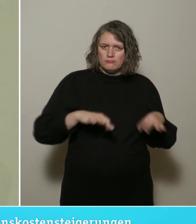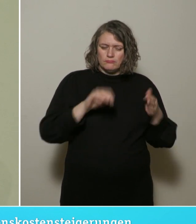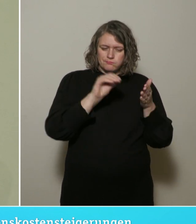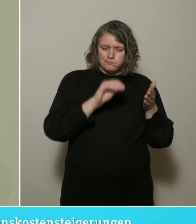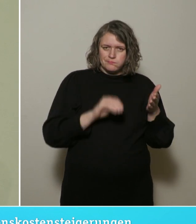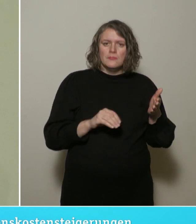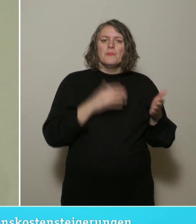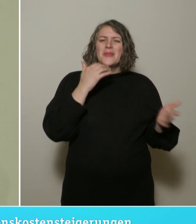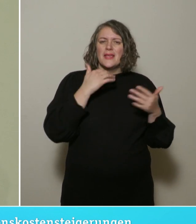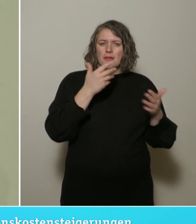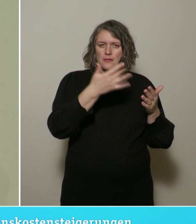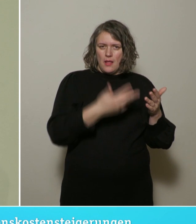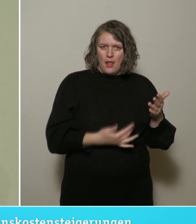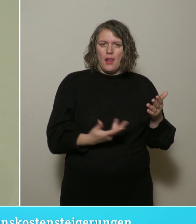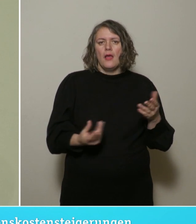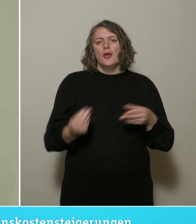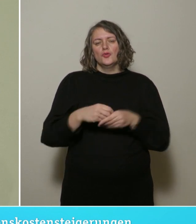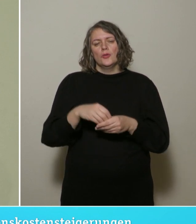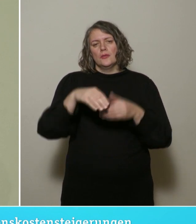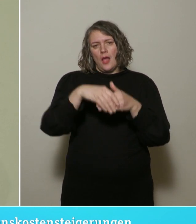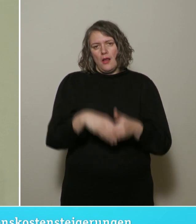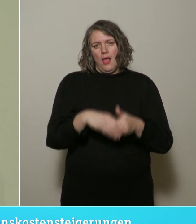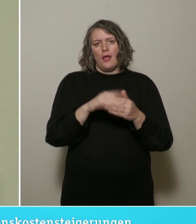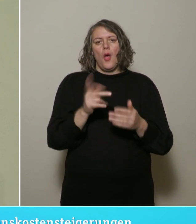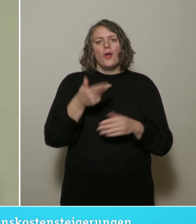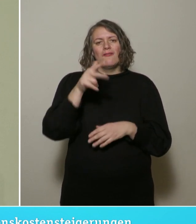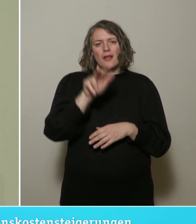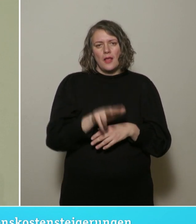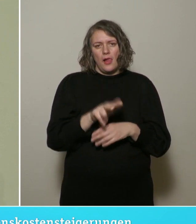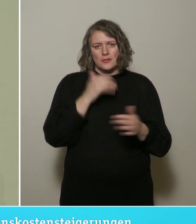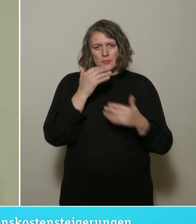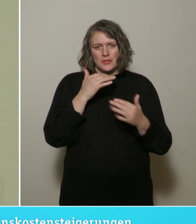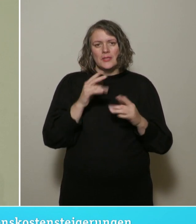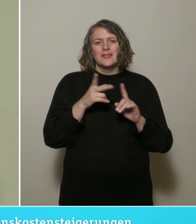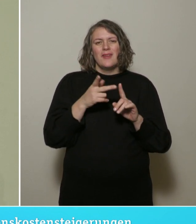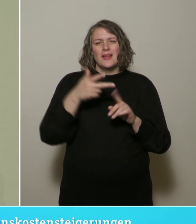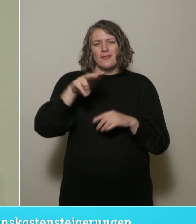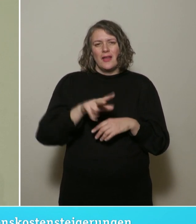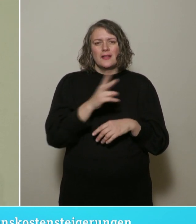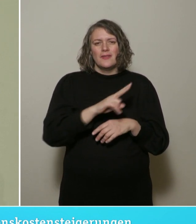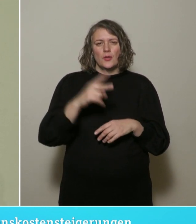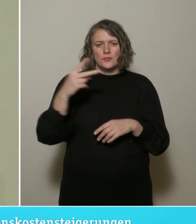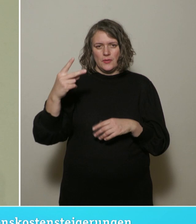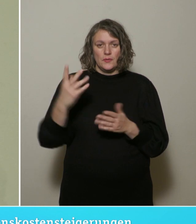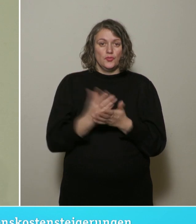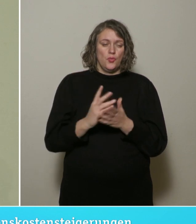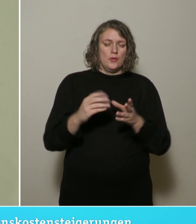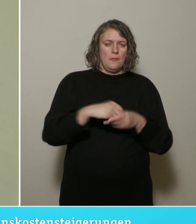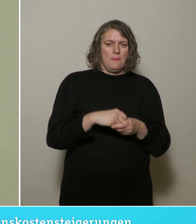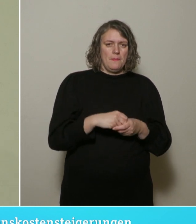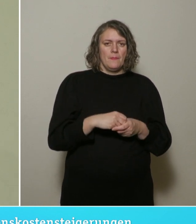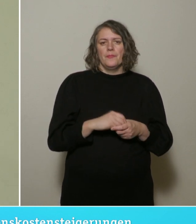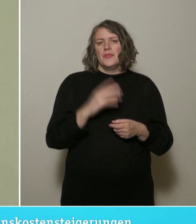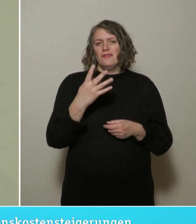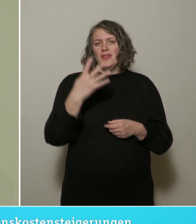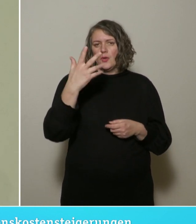Anlage befüllt in den Quartalsbericht schon zum zweiten Quartal 2022 eingegangen ist und in der 34.